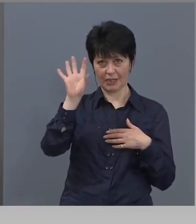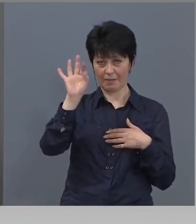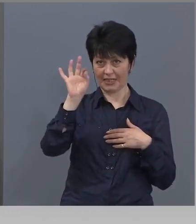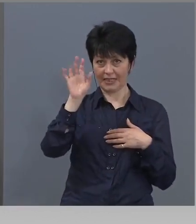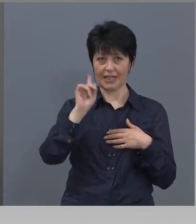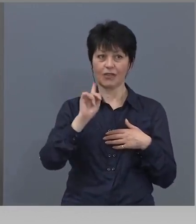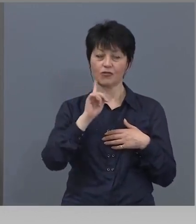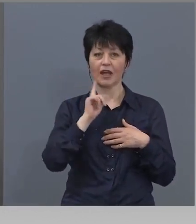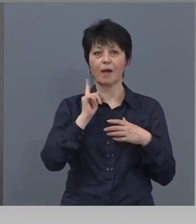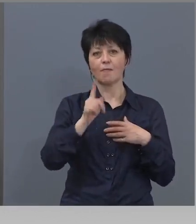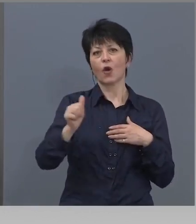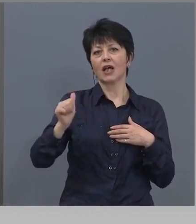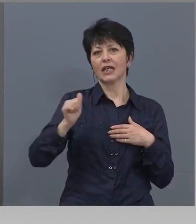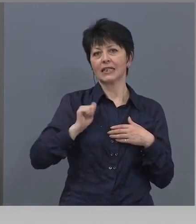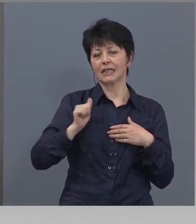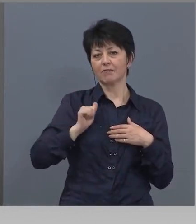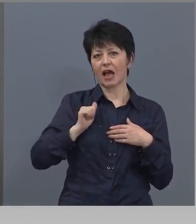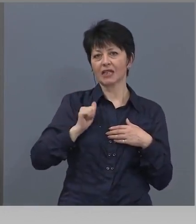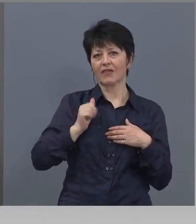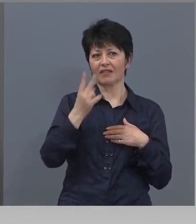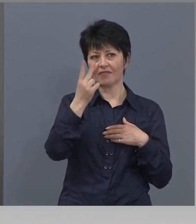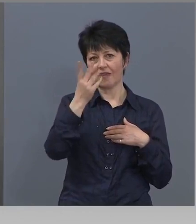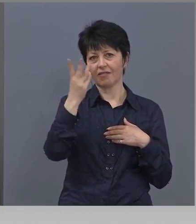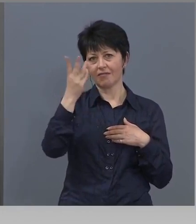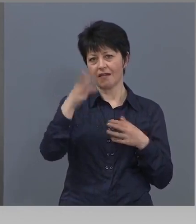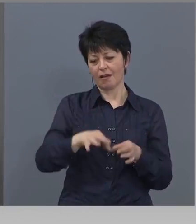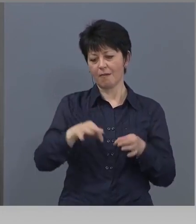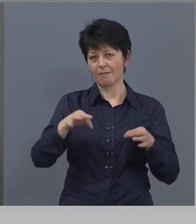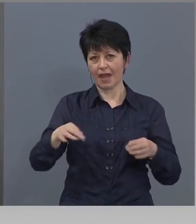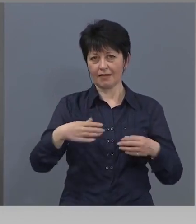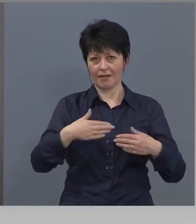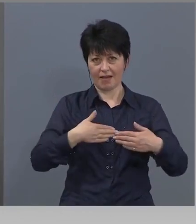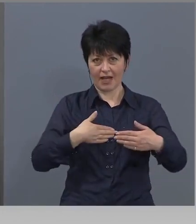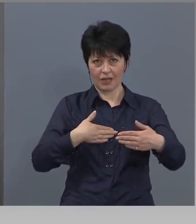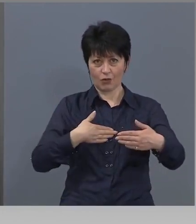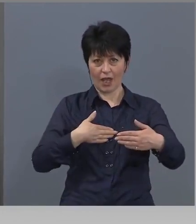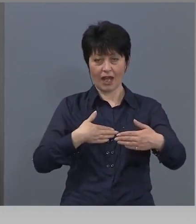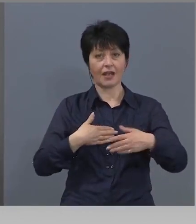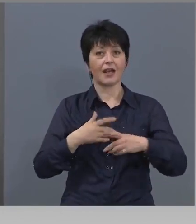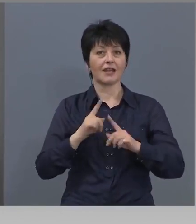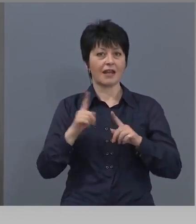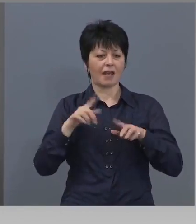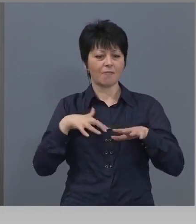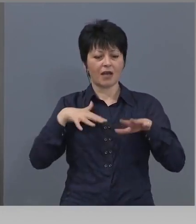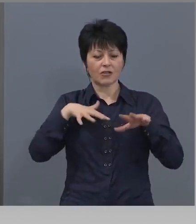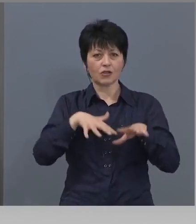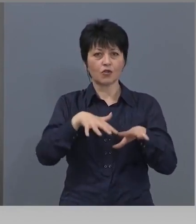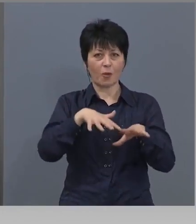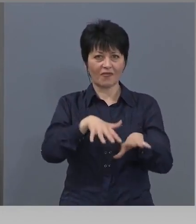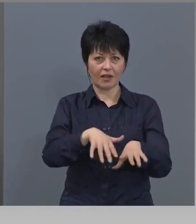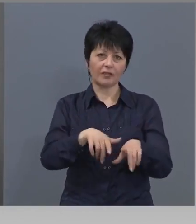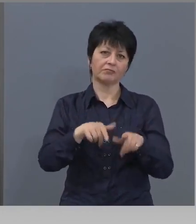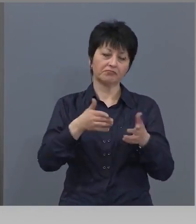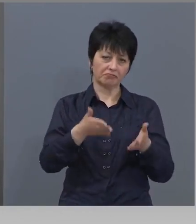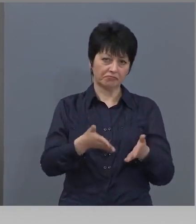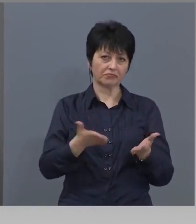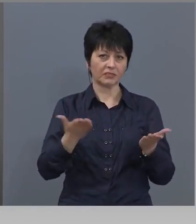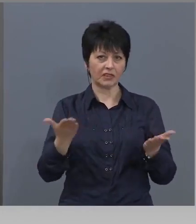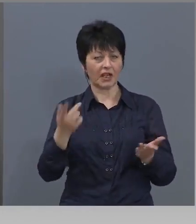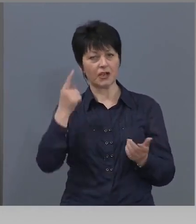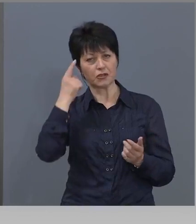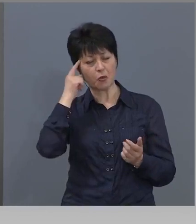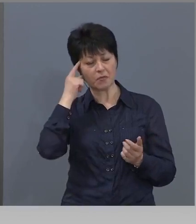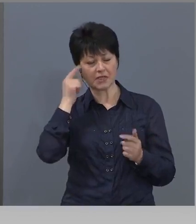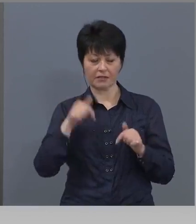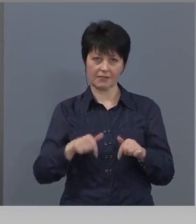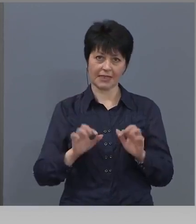могат да спазат тези 2-3 метра дистанция, да не се струпват, да няма струпване, по-толкова съответно. Ще го